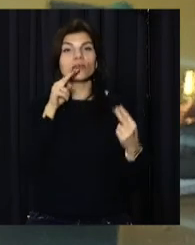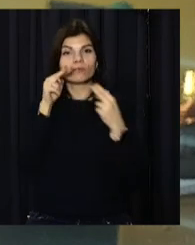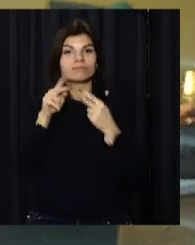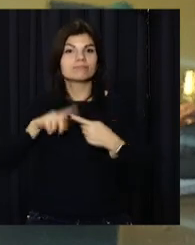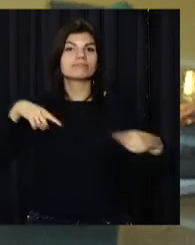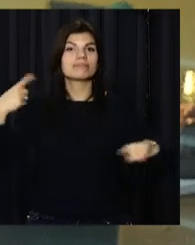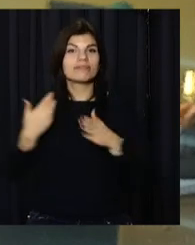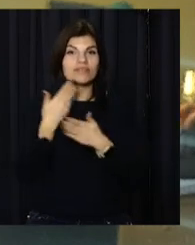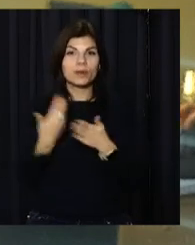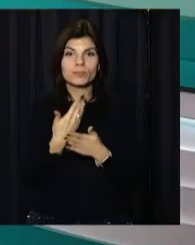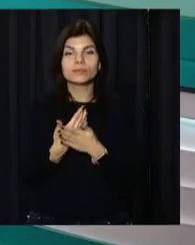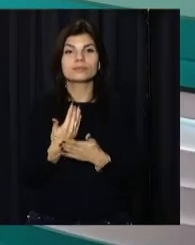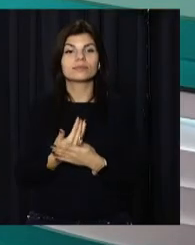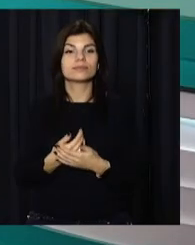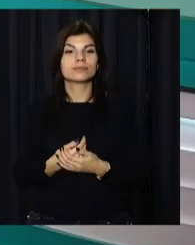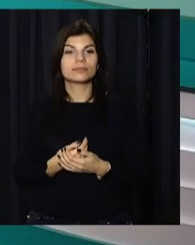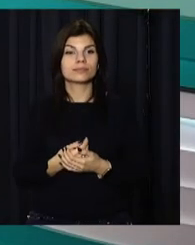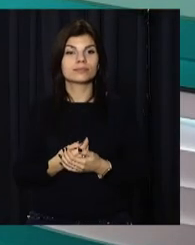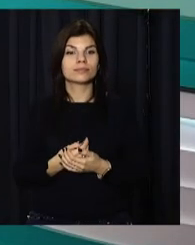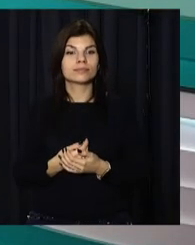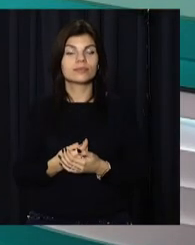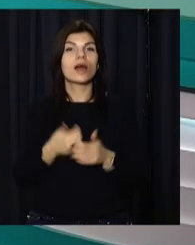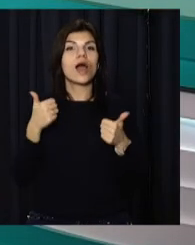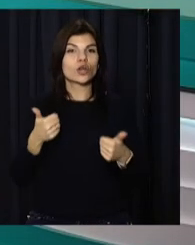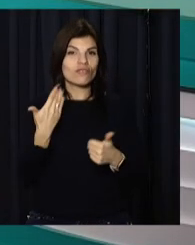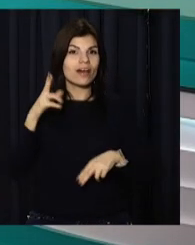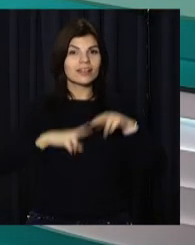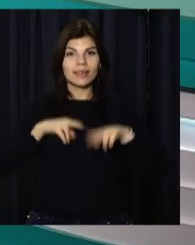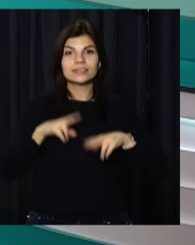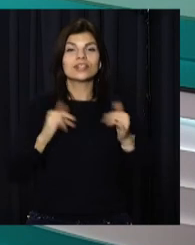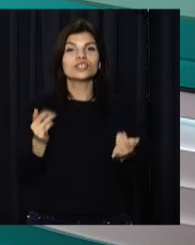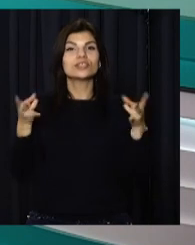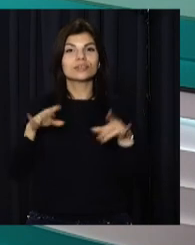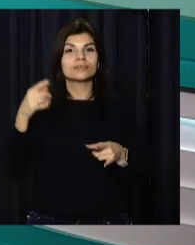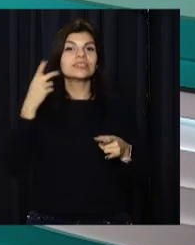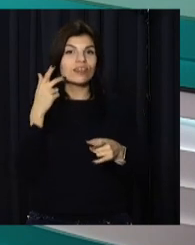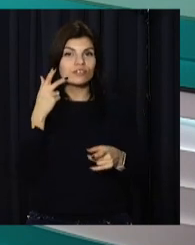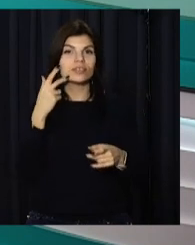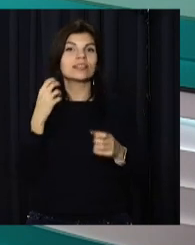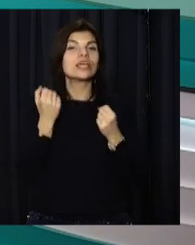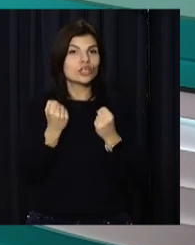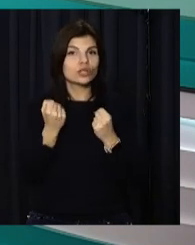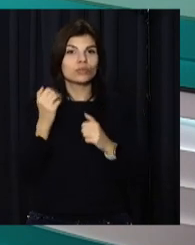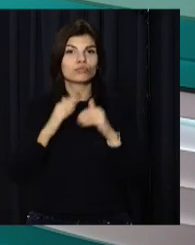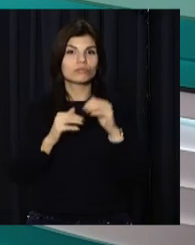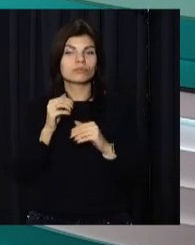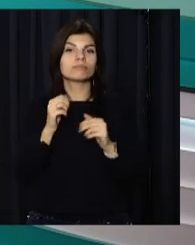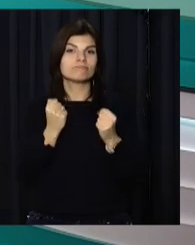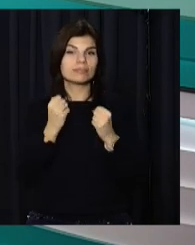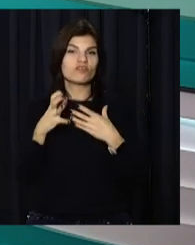наступному випуску новин. Будьте роговим настрою та завжди тримайте руку на пульсі подій разом з нами.